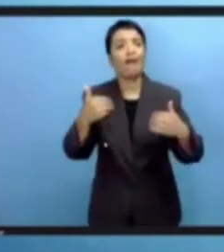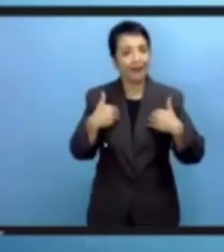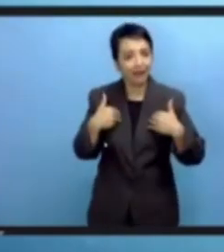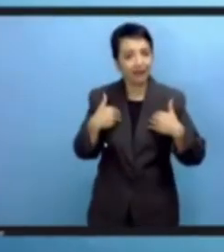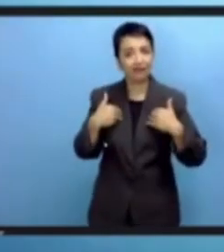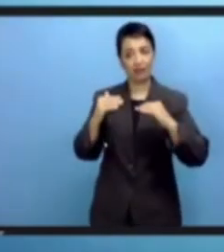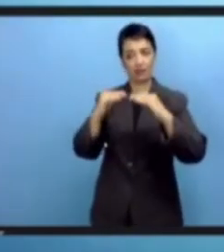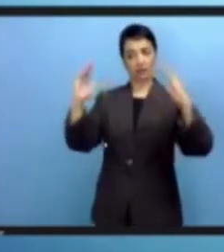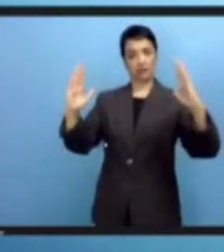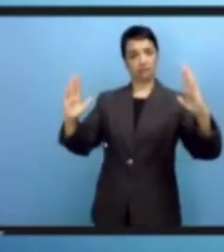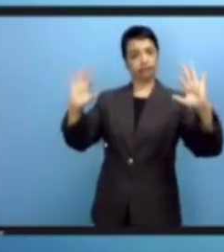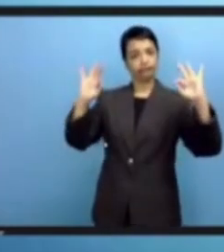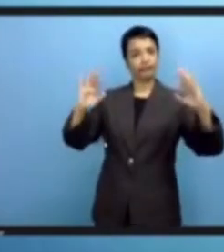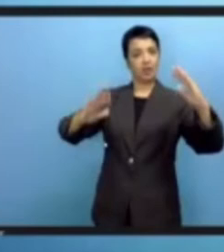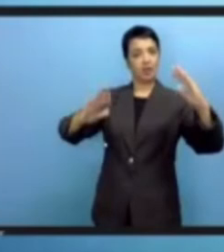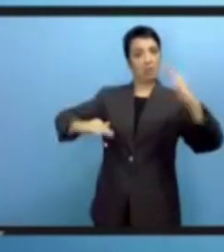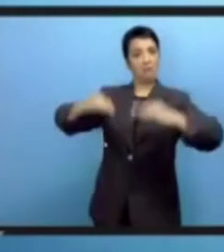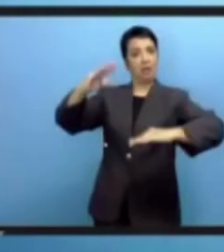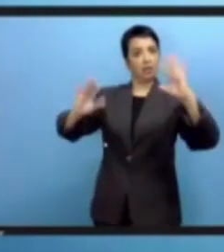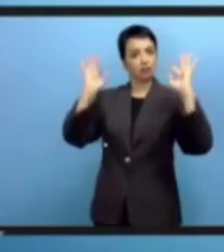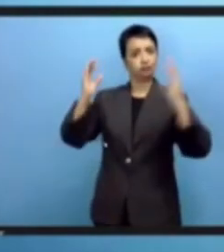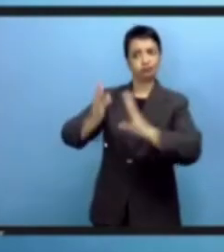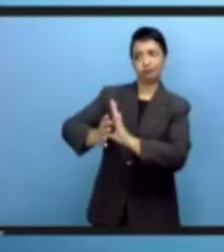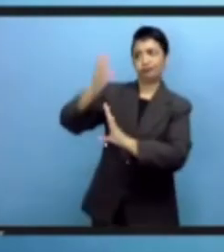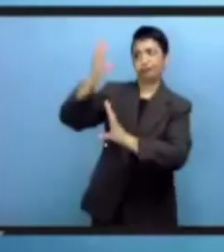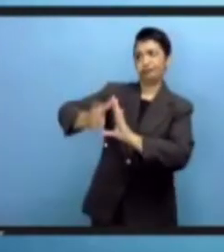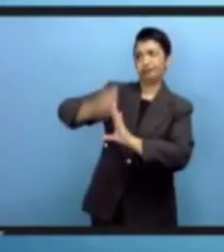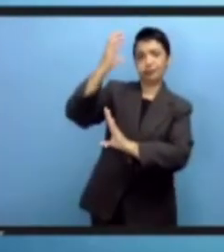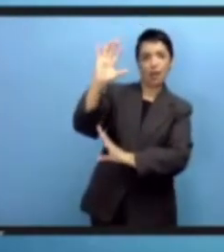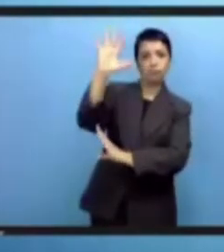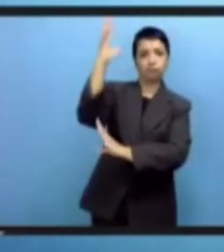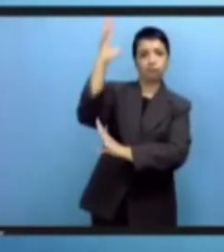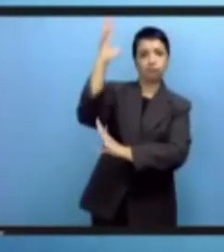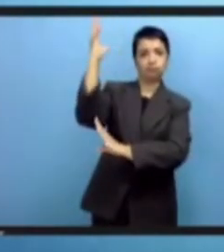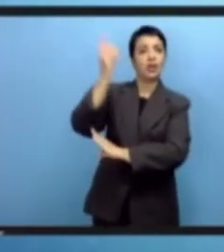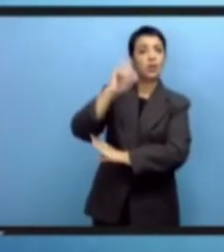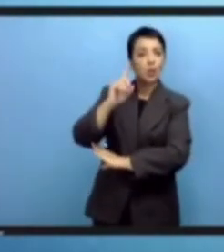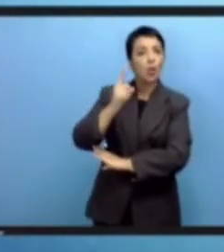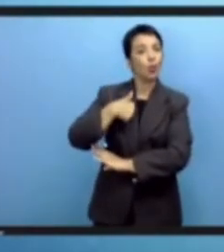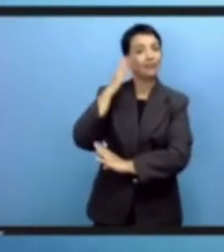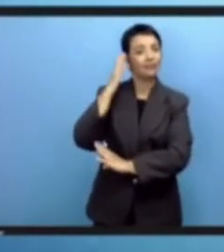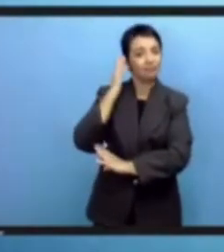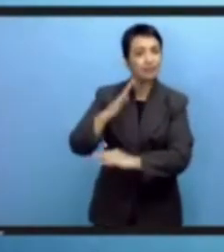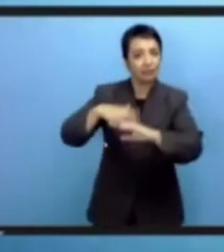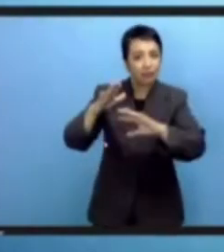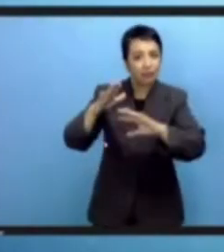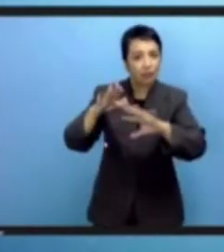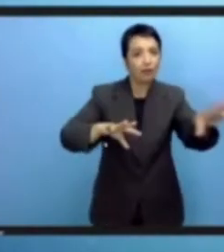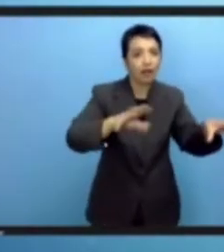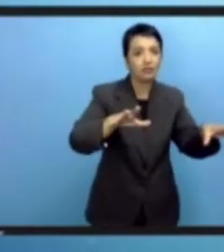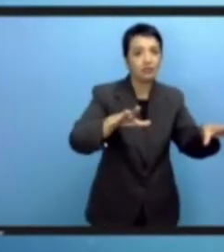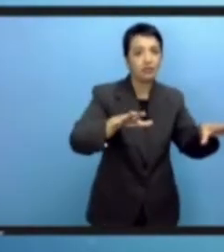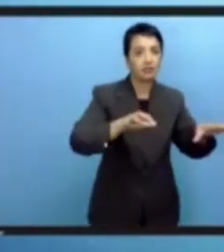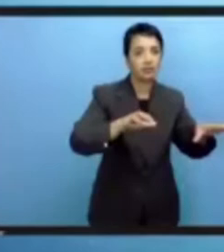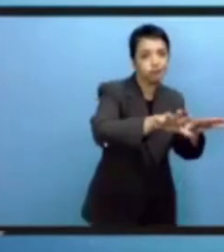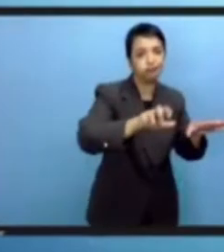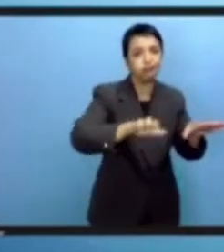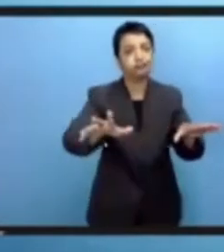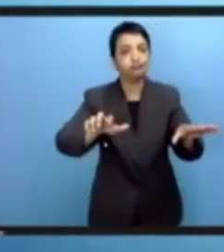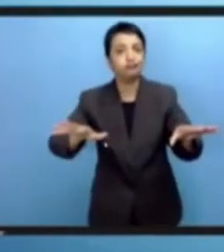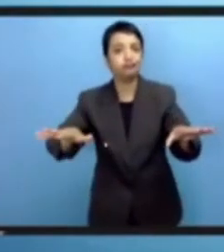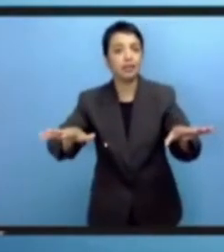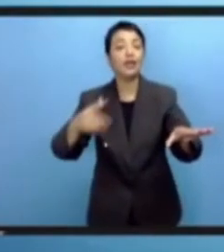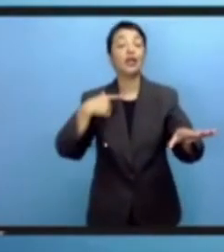مصطلحاتنا اليومية إلا أن دولا قليلة قد حققت أو فعلت قوة البناء